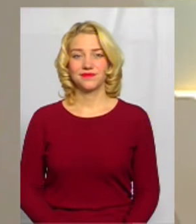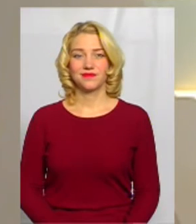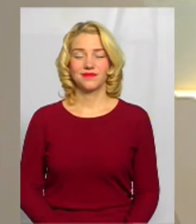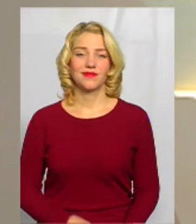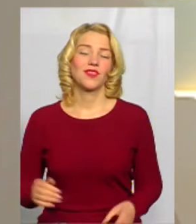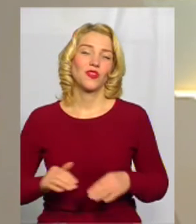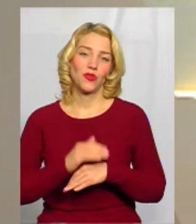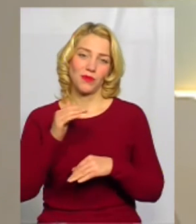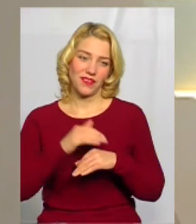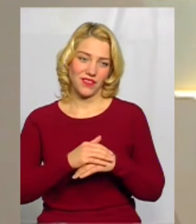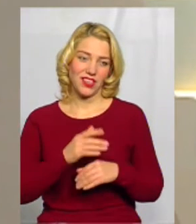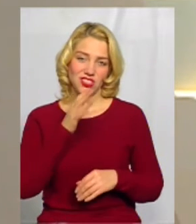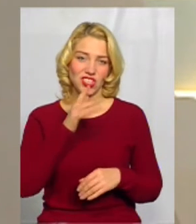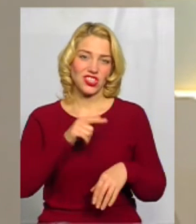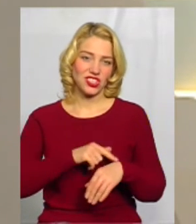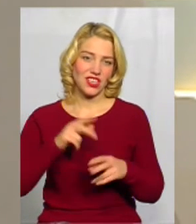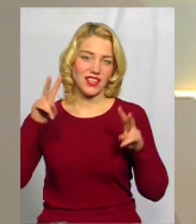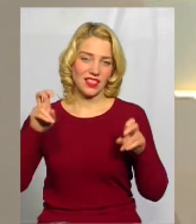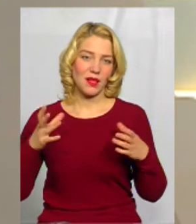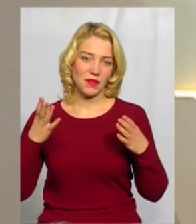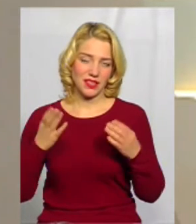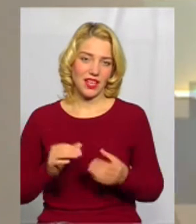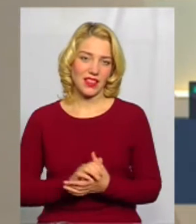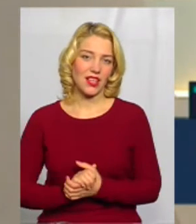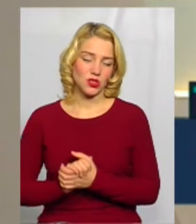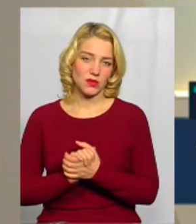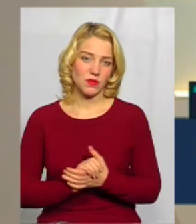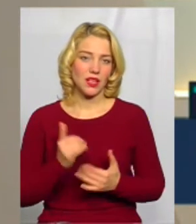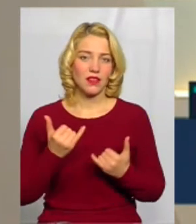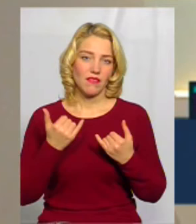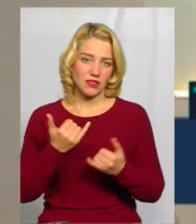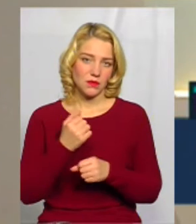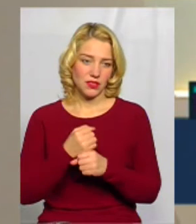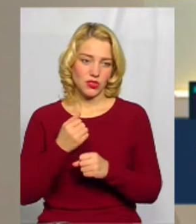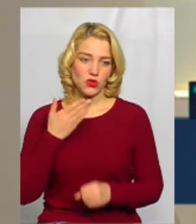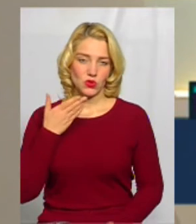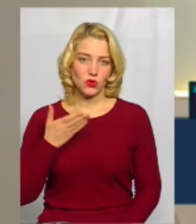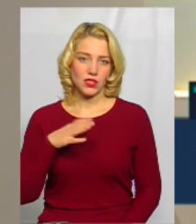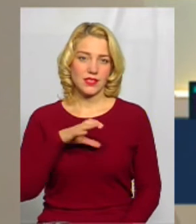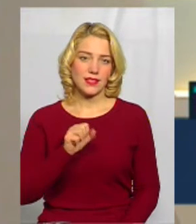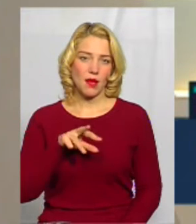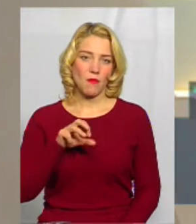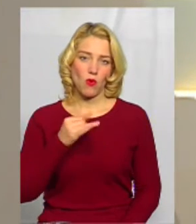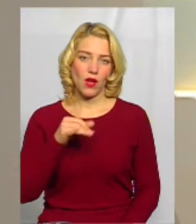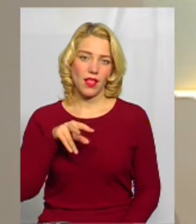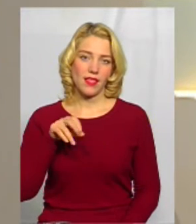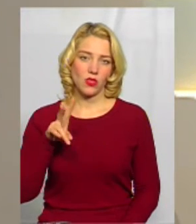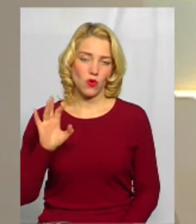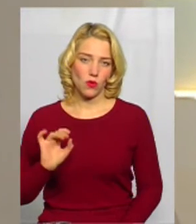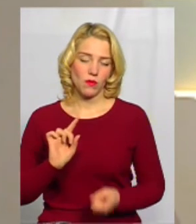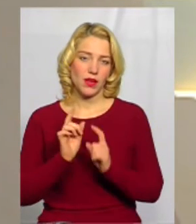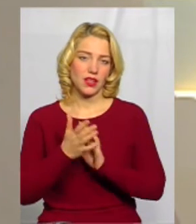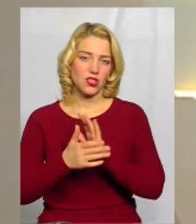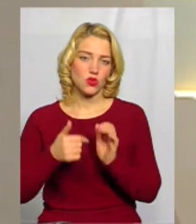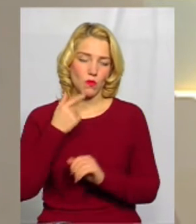Добрий вечір. Час теми дня на Суспільному. У студії ведучала Самойленко на жестову мову перекладає Оксана